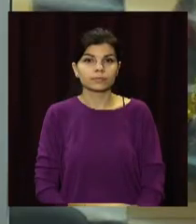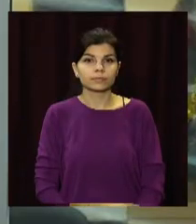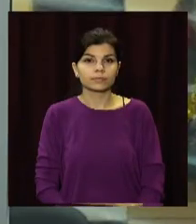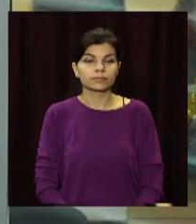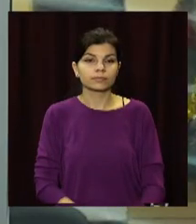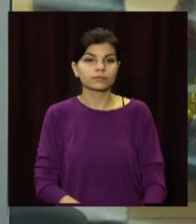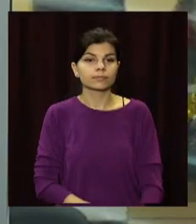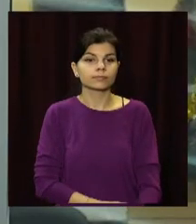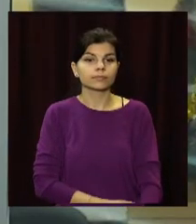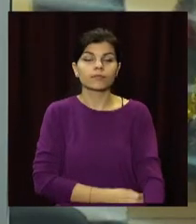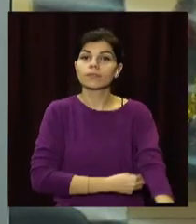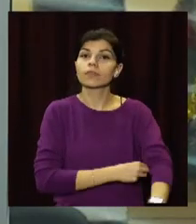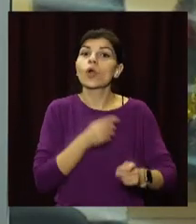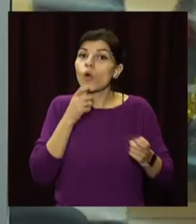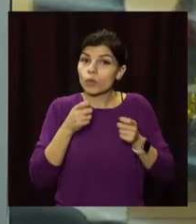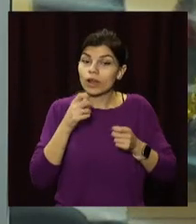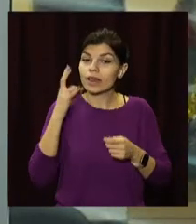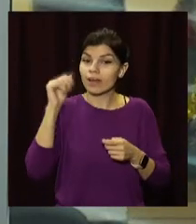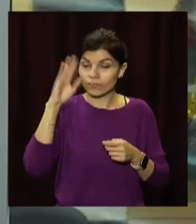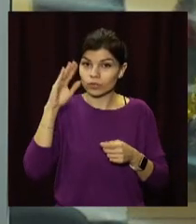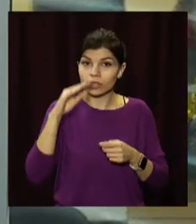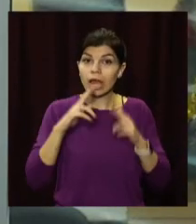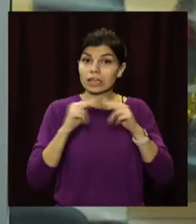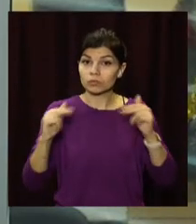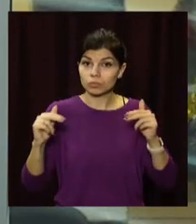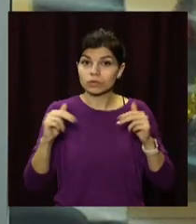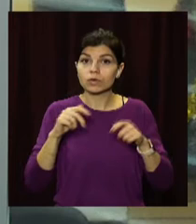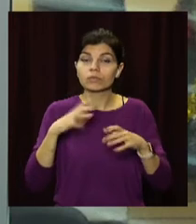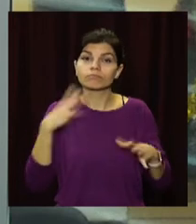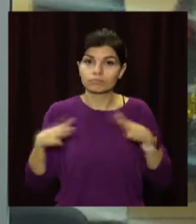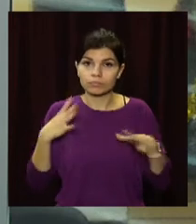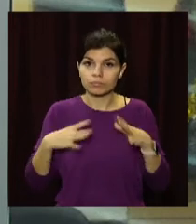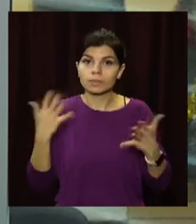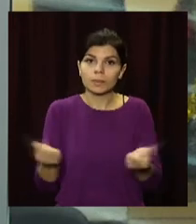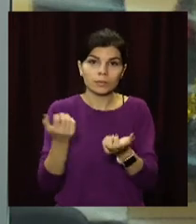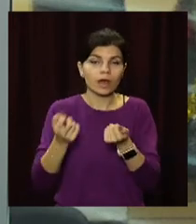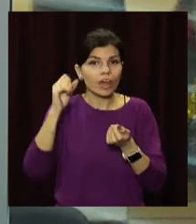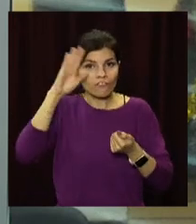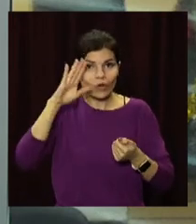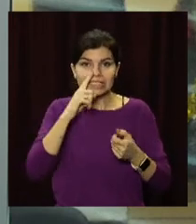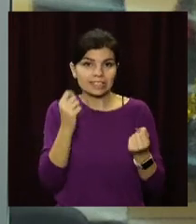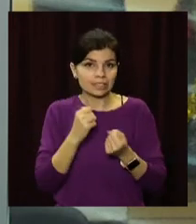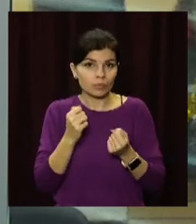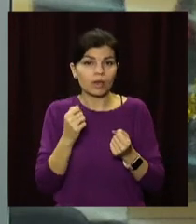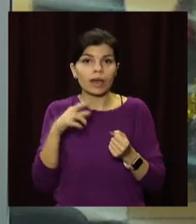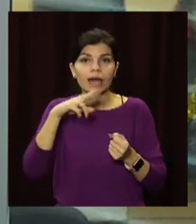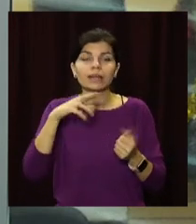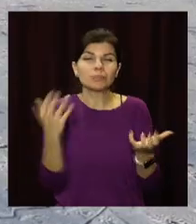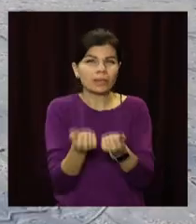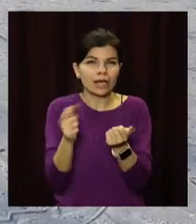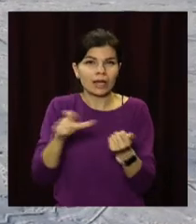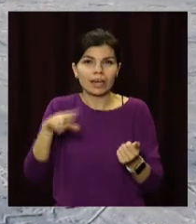Обережно на воді. У Дніпрі рятувальники провели тренування з порятунку на водоймах взимку. ДСНСники разом з водолазами